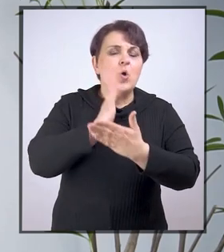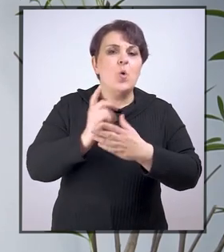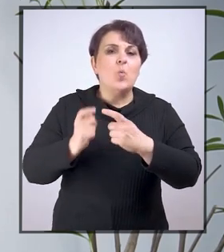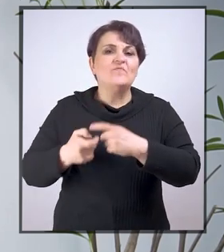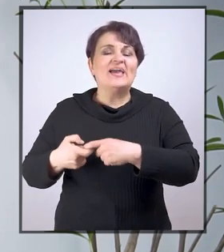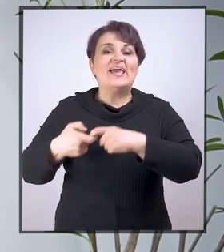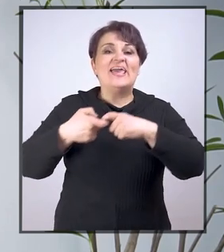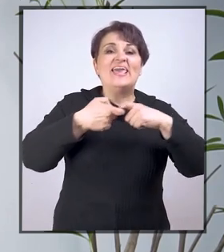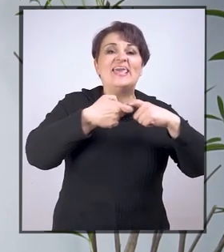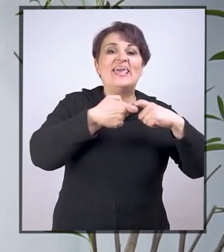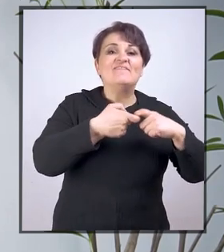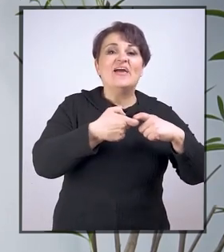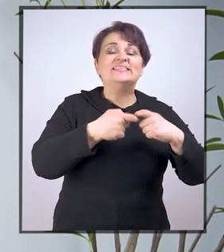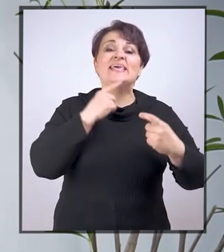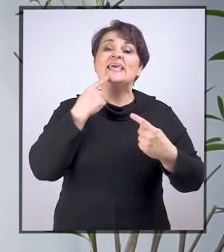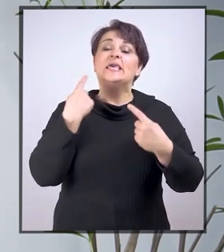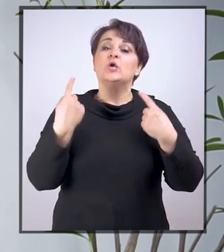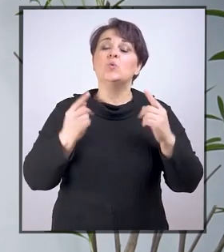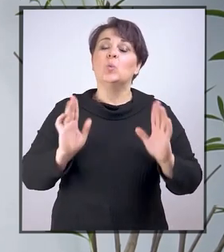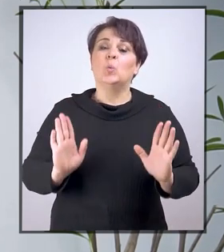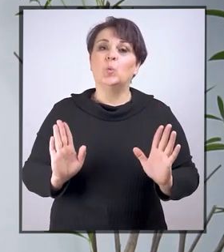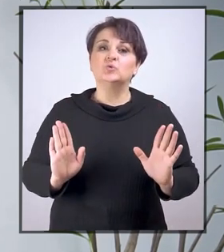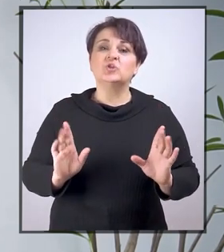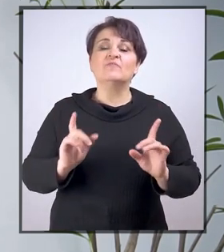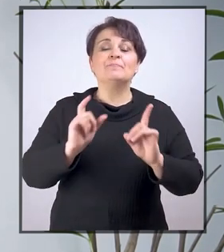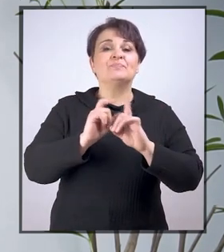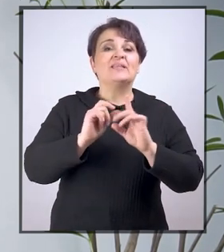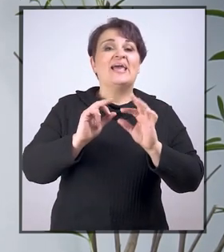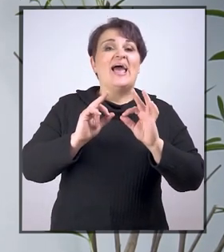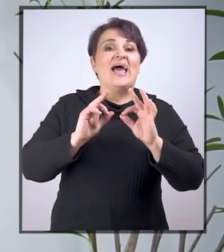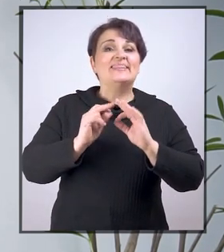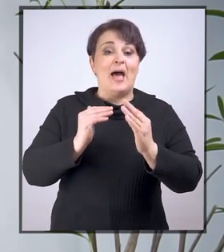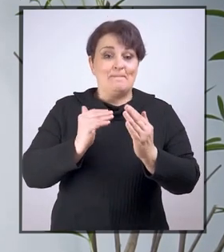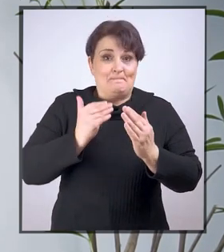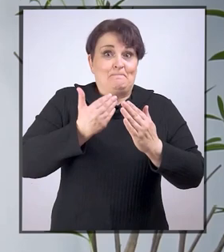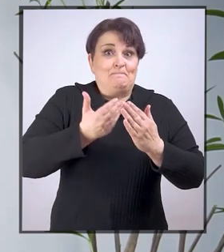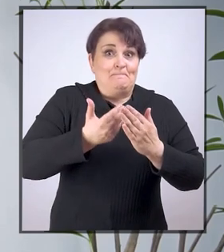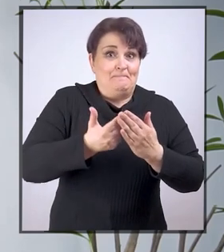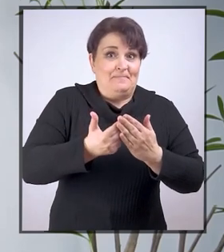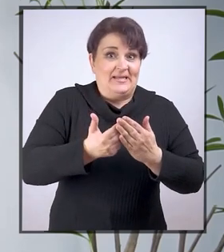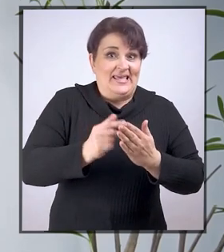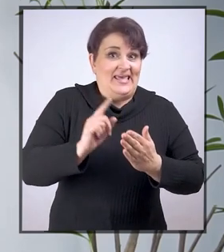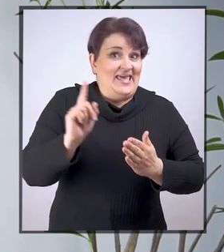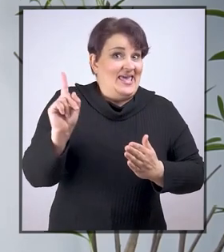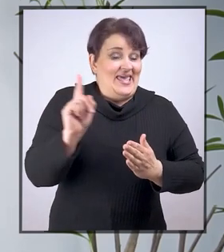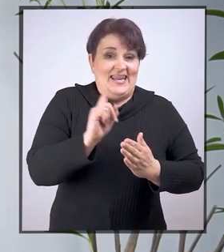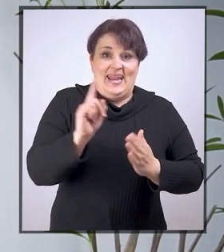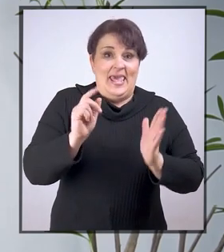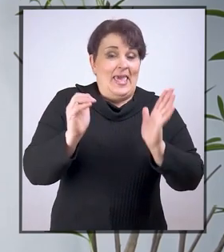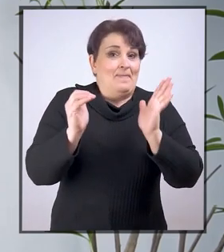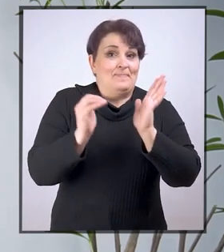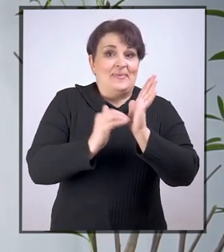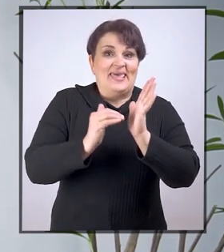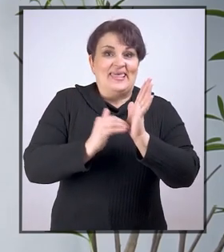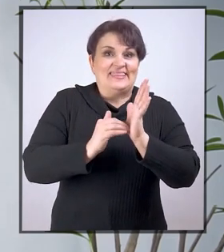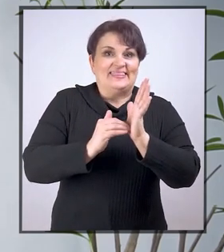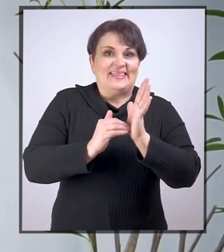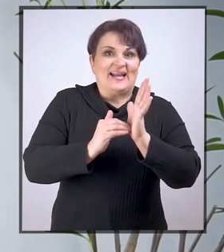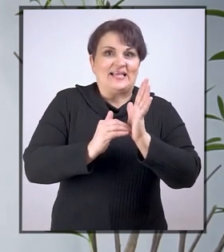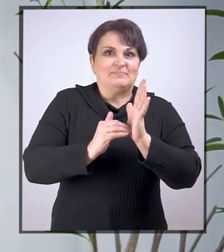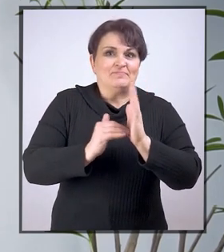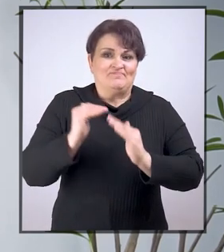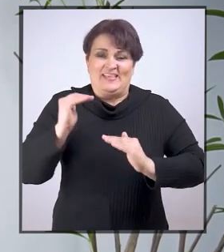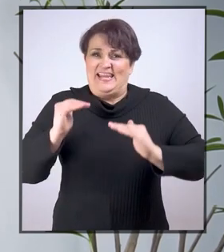vezuje i uslov da prilagodbe ne bi trebale da nameću